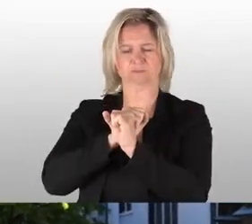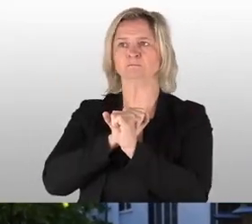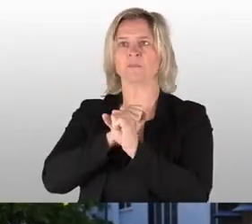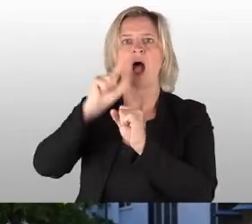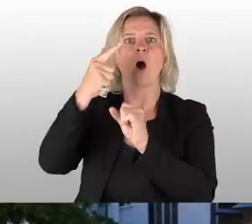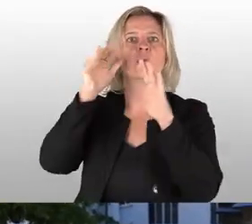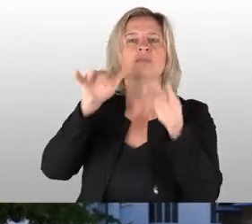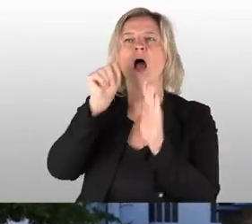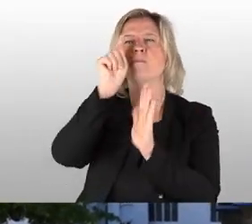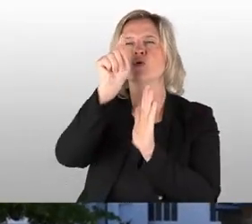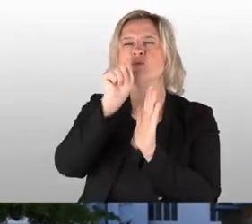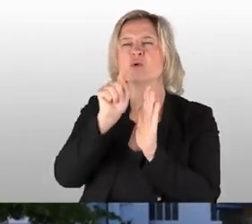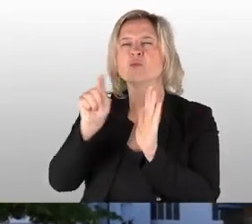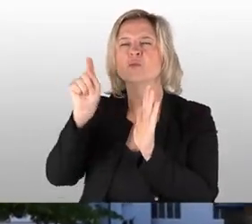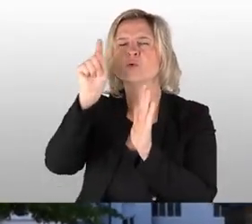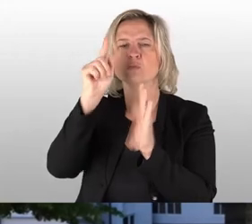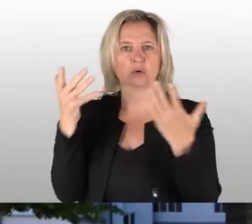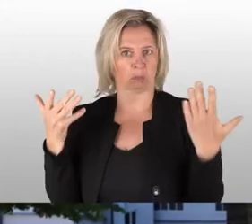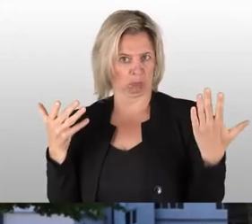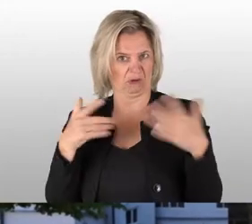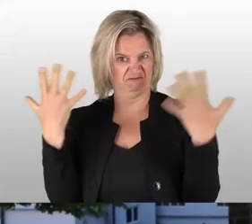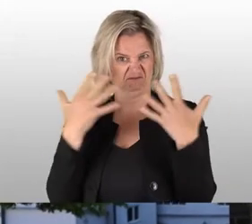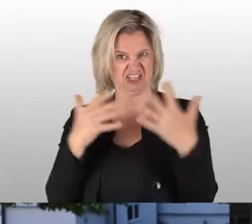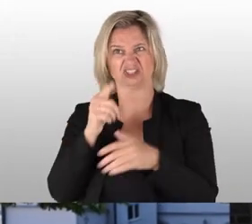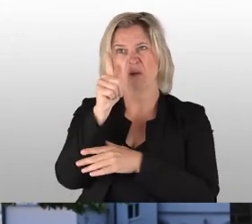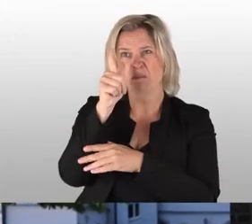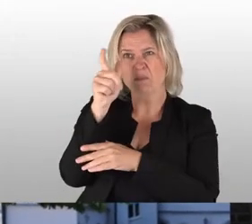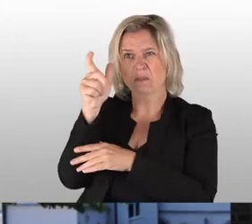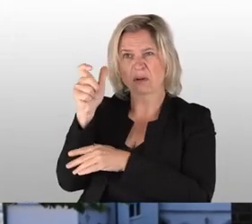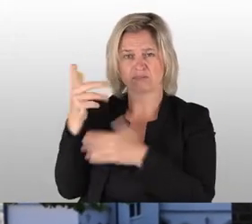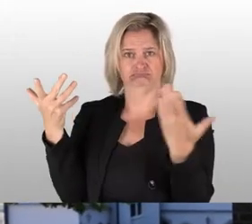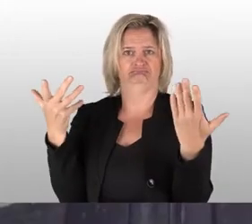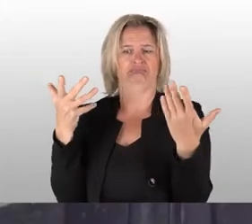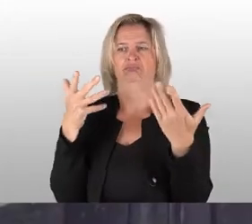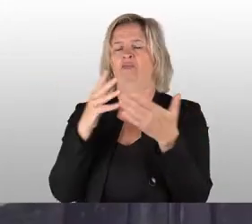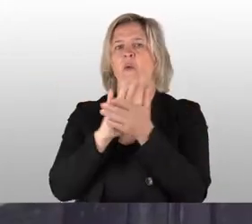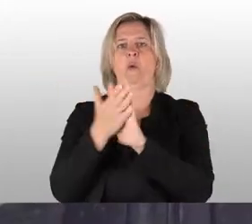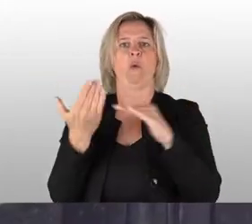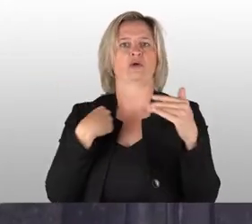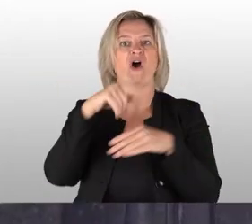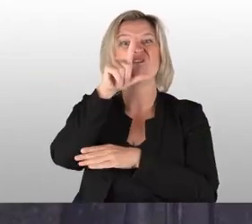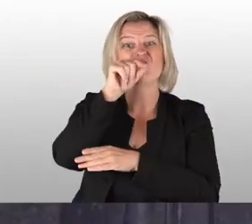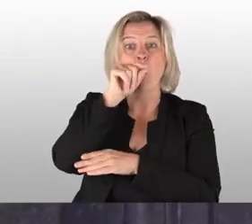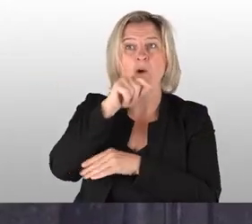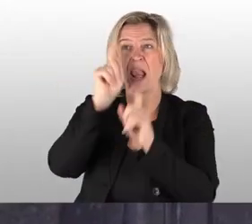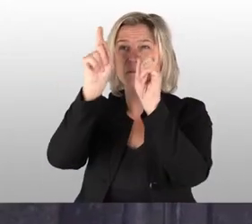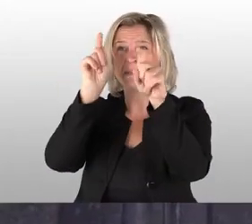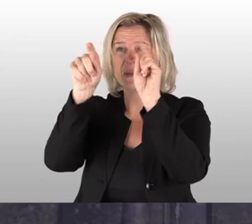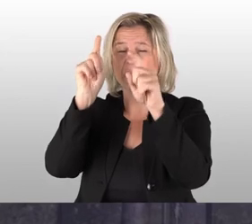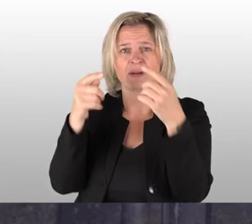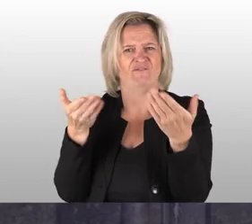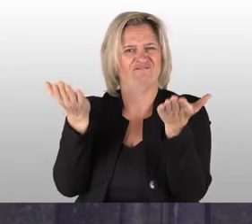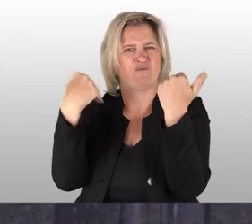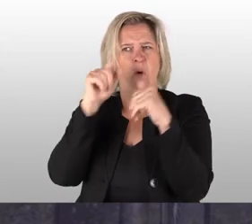Pünktchen in den Steinen drin. Sind das Einschusslöcher, werde ich da gefragt. Oder haben Vögel da reingepickert? Die